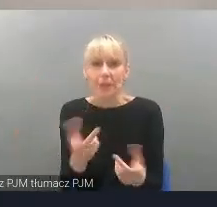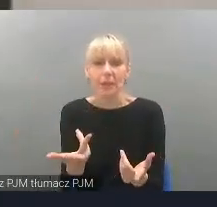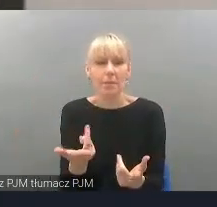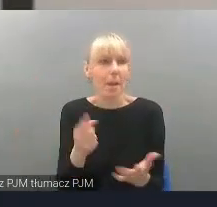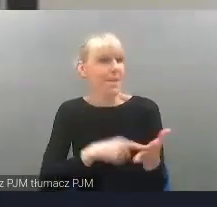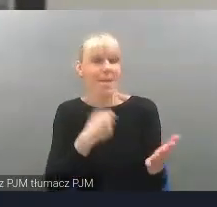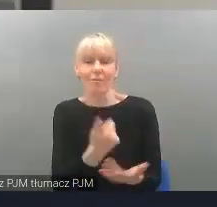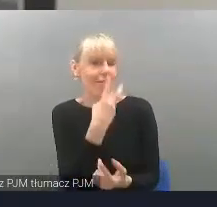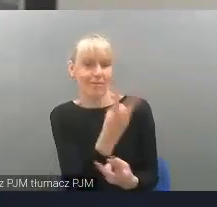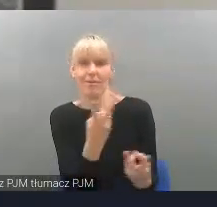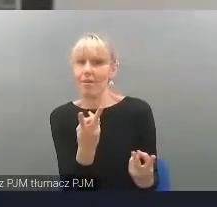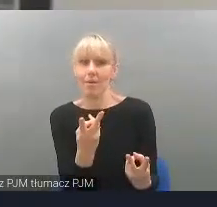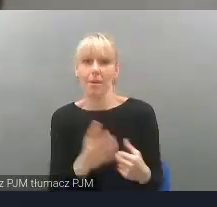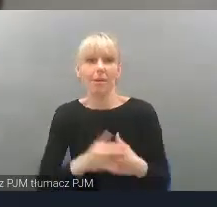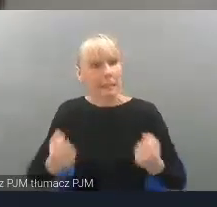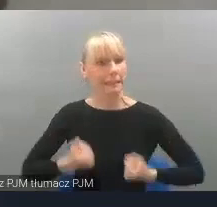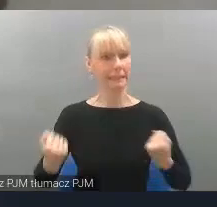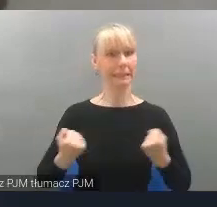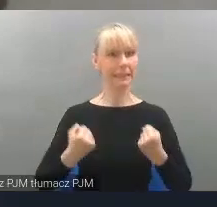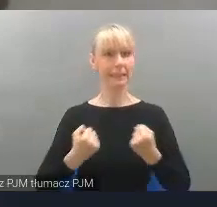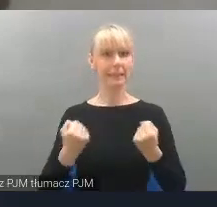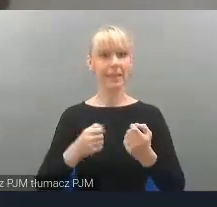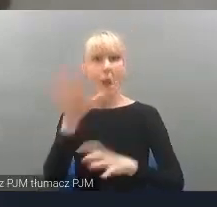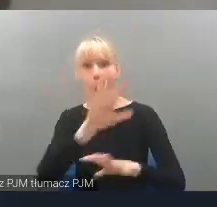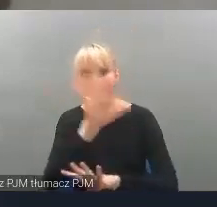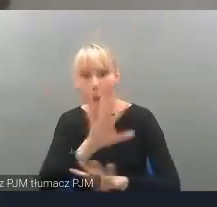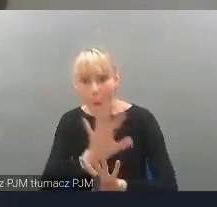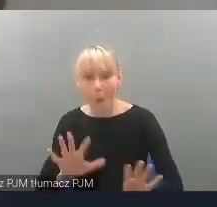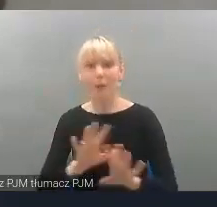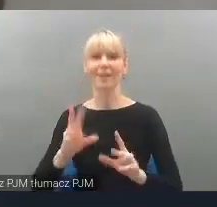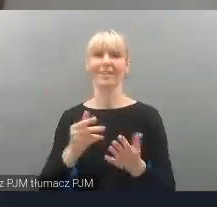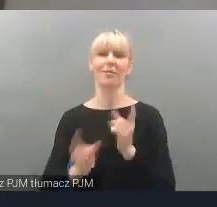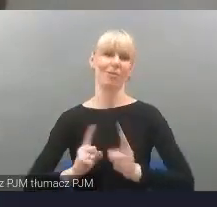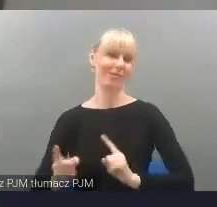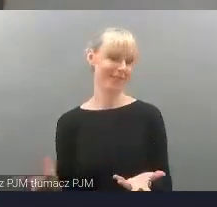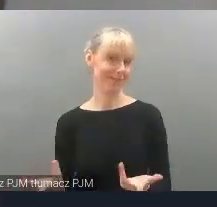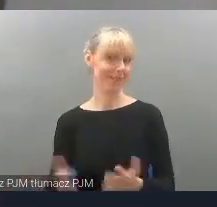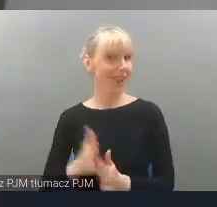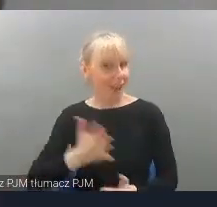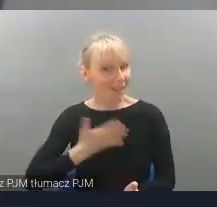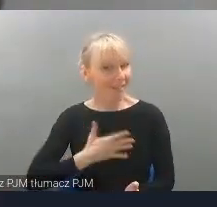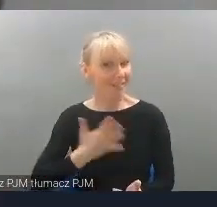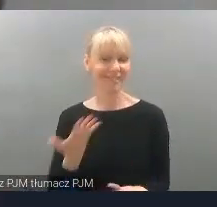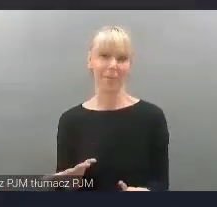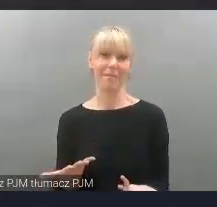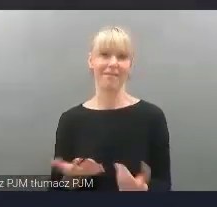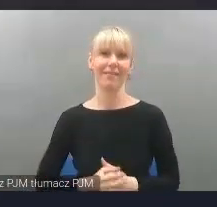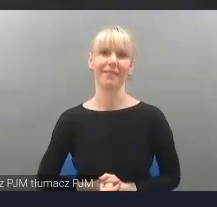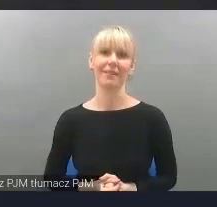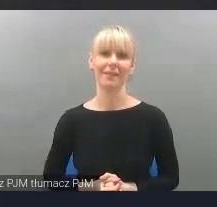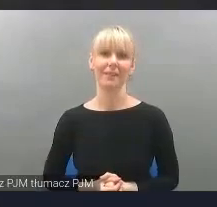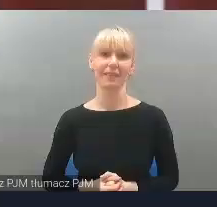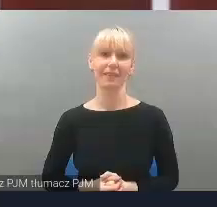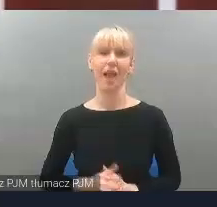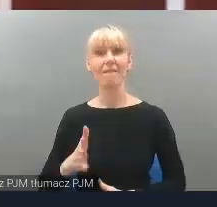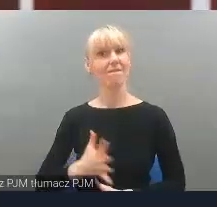widziałem, że był to. Dawaj, dawaj, dawaj, będziesz szybciej oglądał, czy coś wie, wie, czy zobaczy. Tak jest, no. Także wrażenia